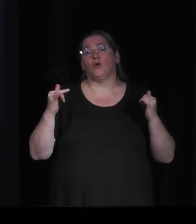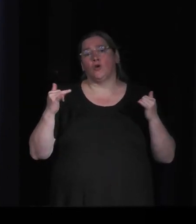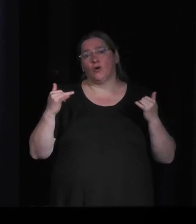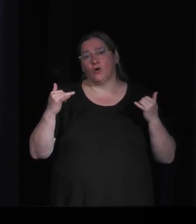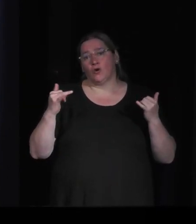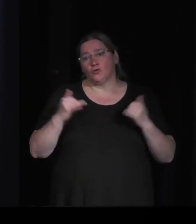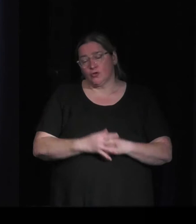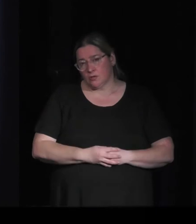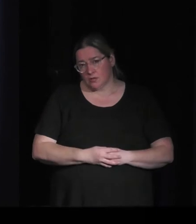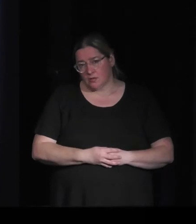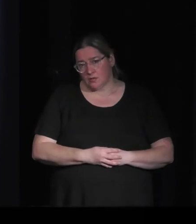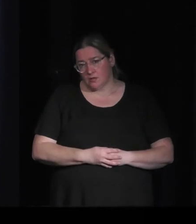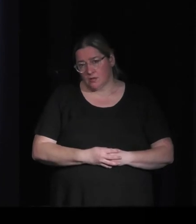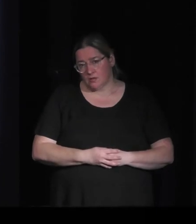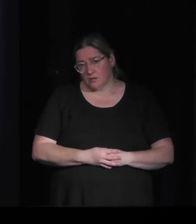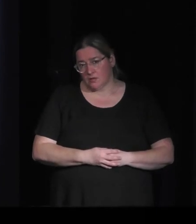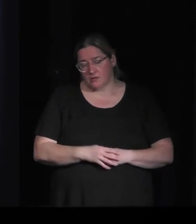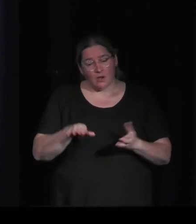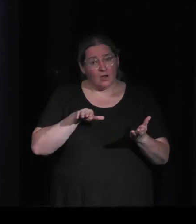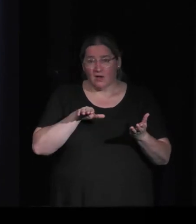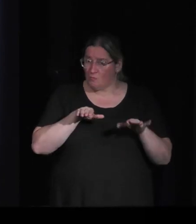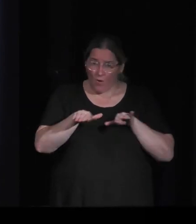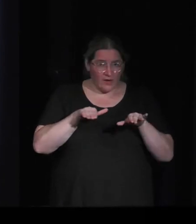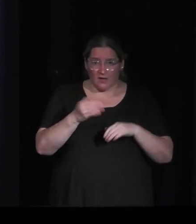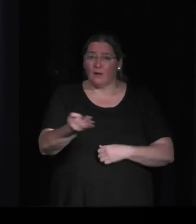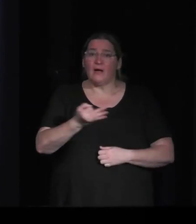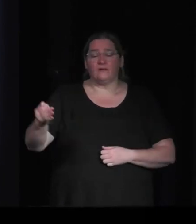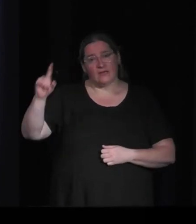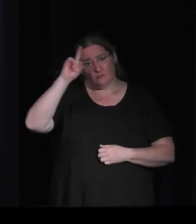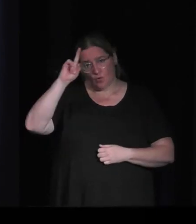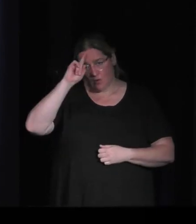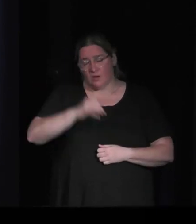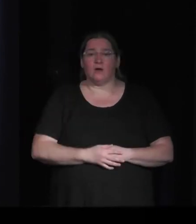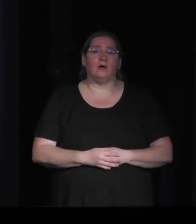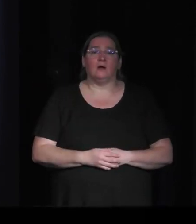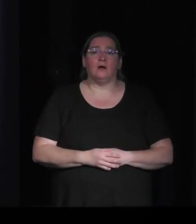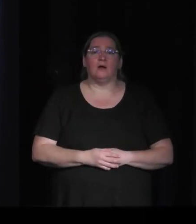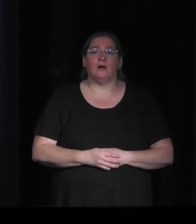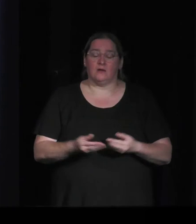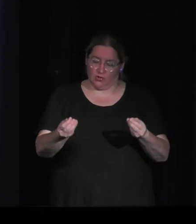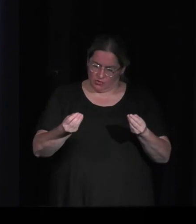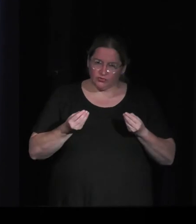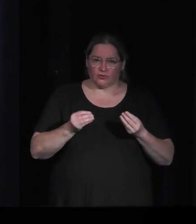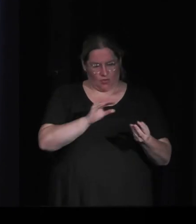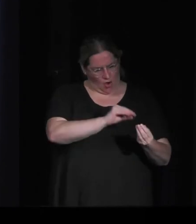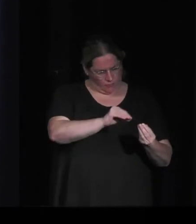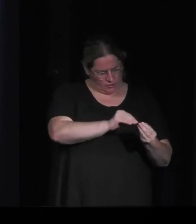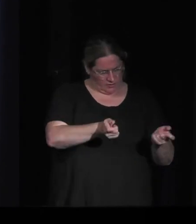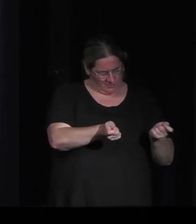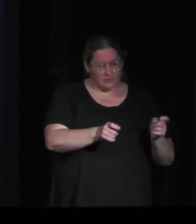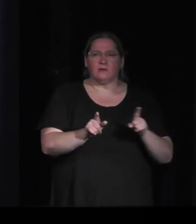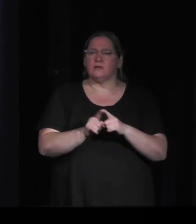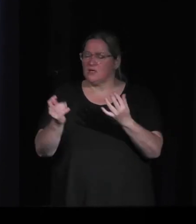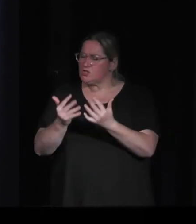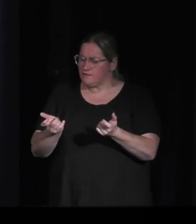j'ai essayé d'aller vite là-dessus, mais un assez bon média, puisqu'il te fait manipuler des choses, et notamment des chiffres, pour donner des ordres de grandeur